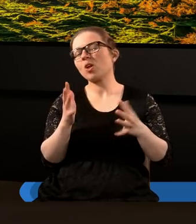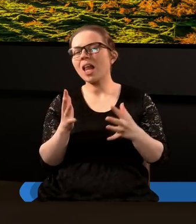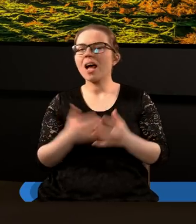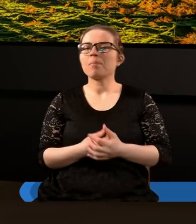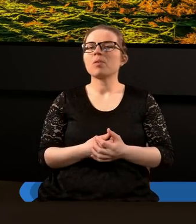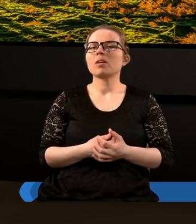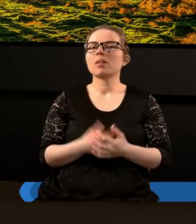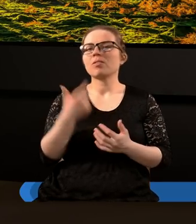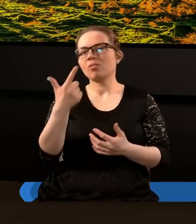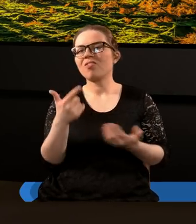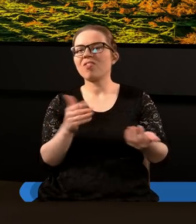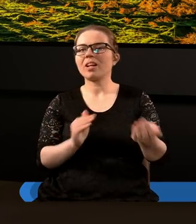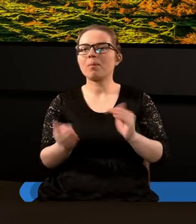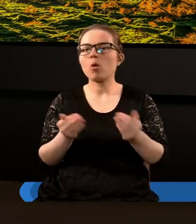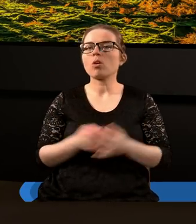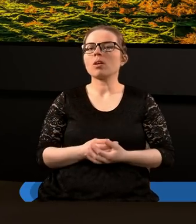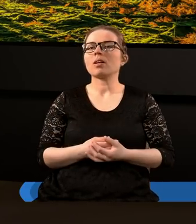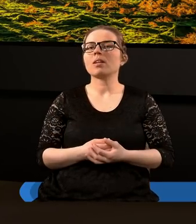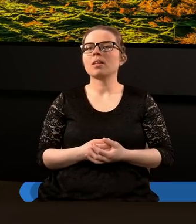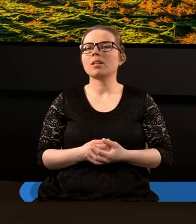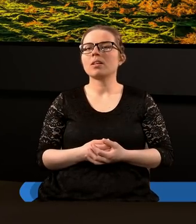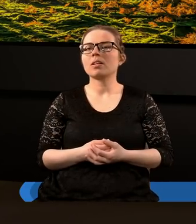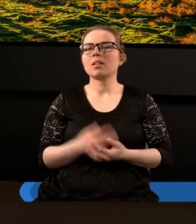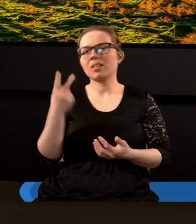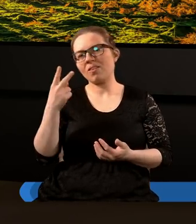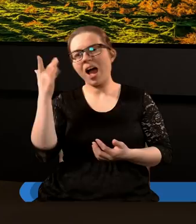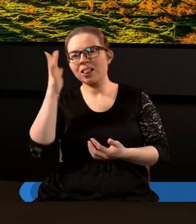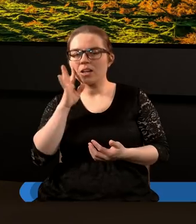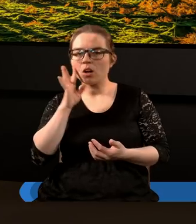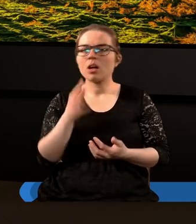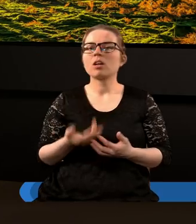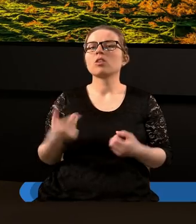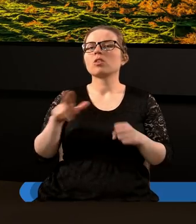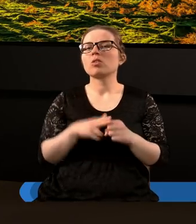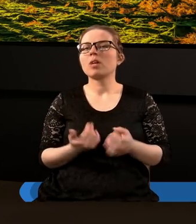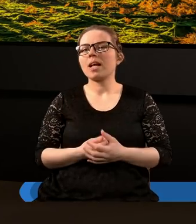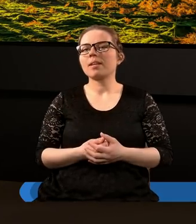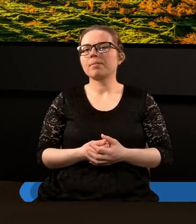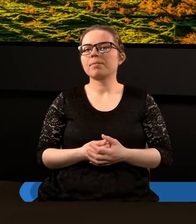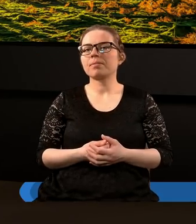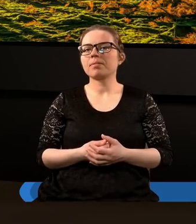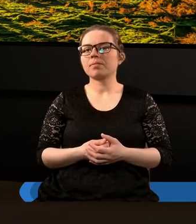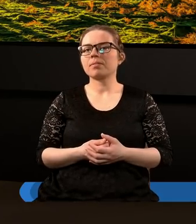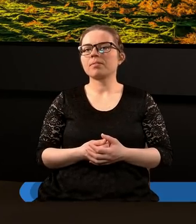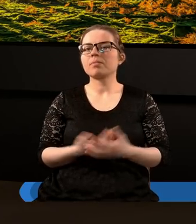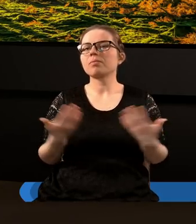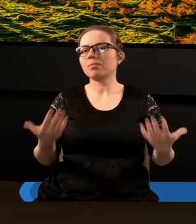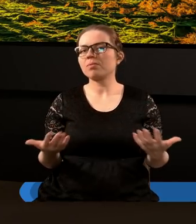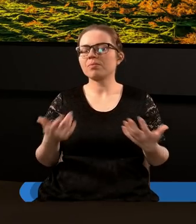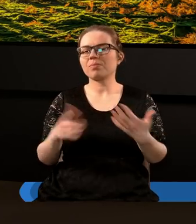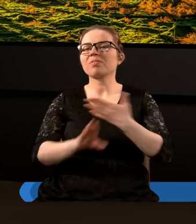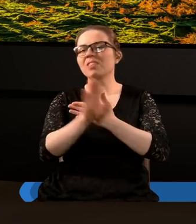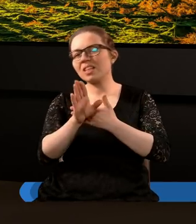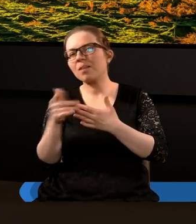w dwóch sposobach. Takie dwie teorie, które no właśnie